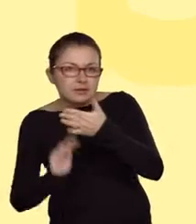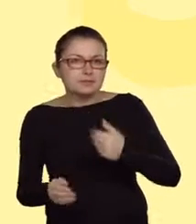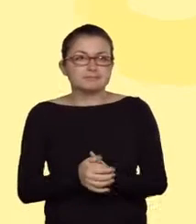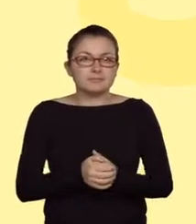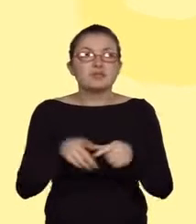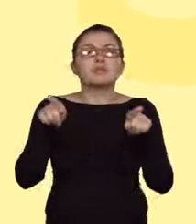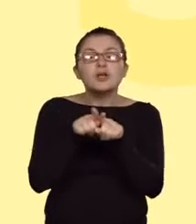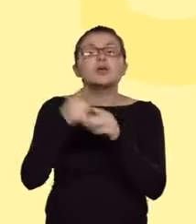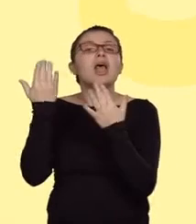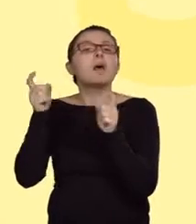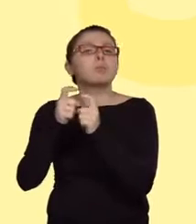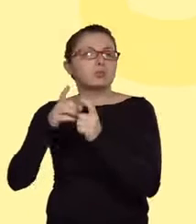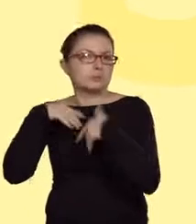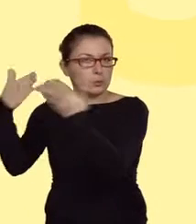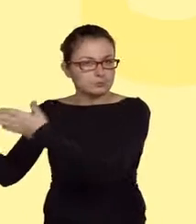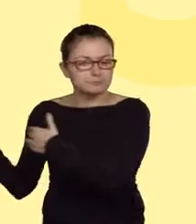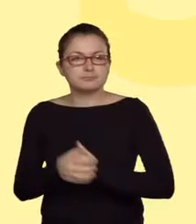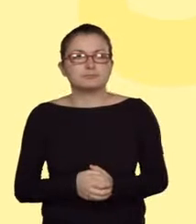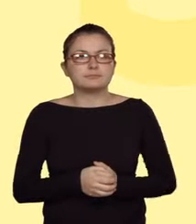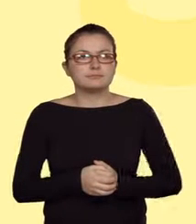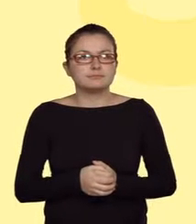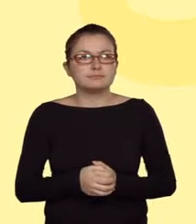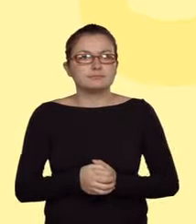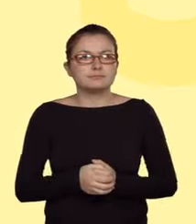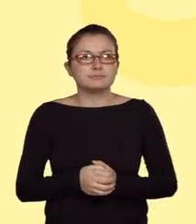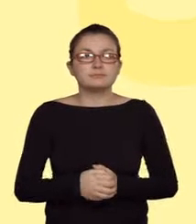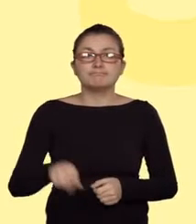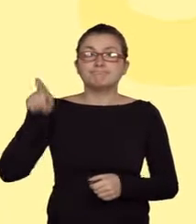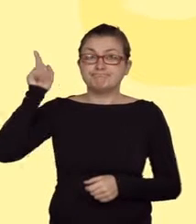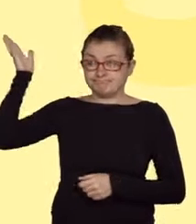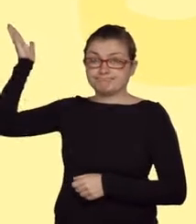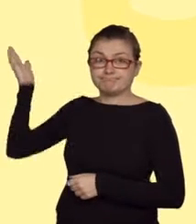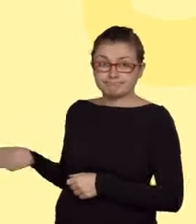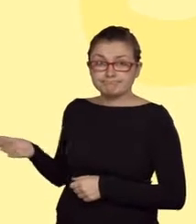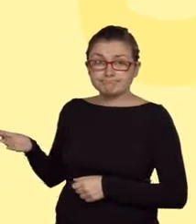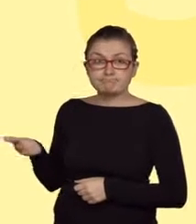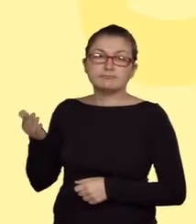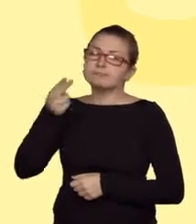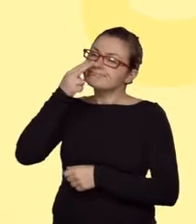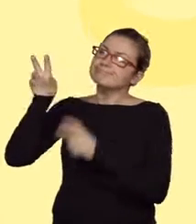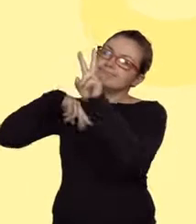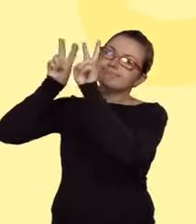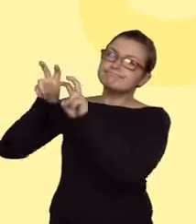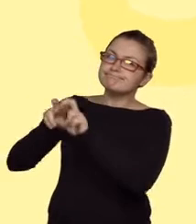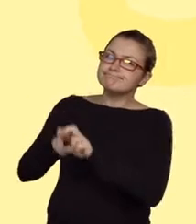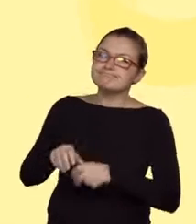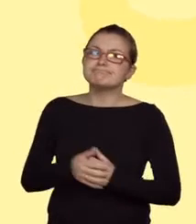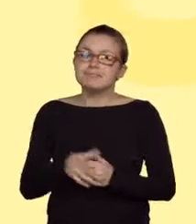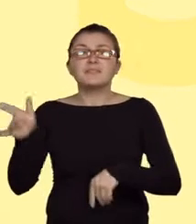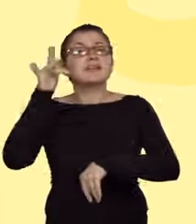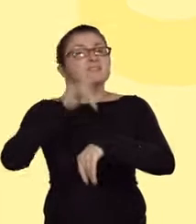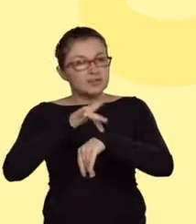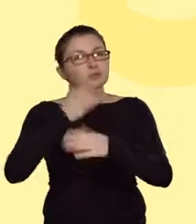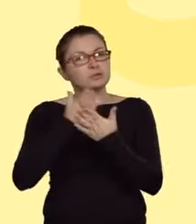za rozwiązanie omawianego zadania. Analiza wyjaśnienia przedstawionego na tej planszy pozwala stwierdzić, że